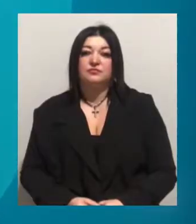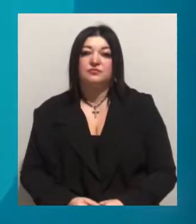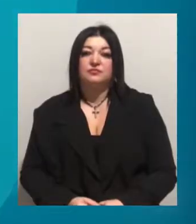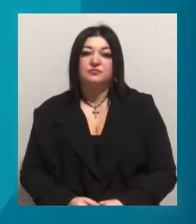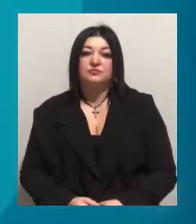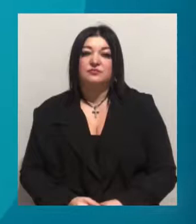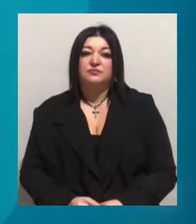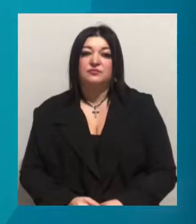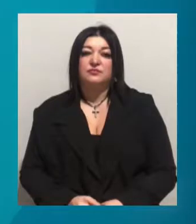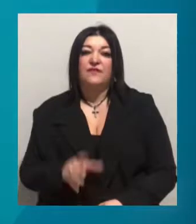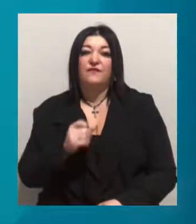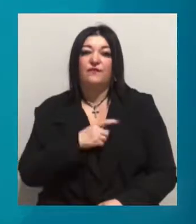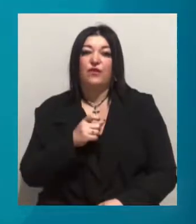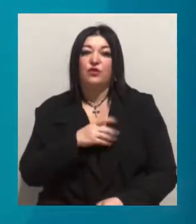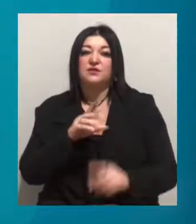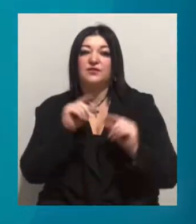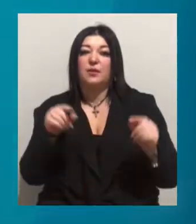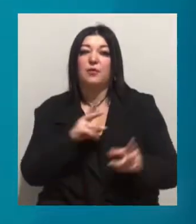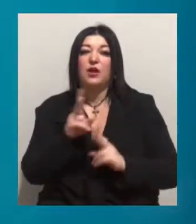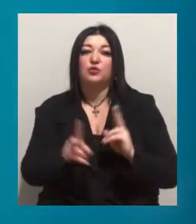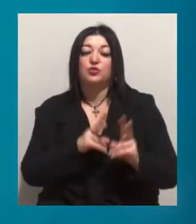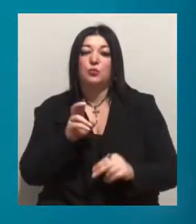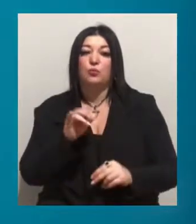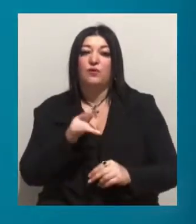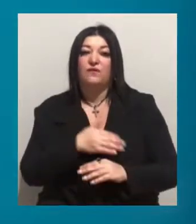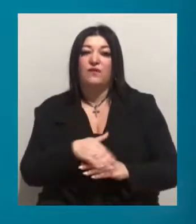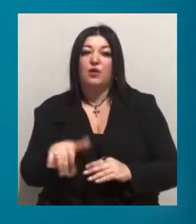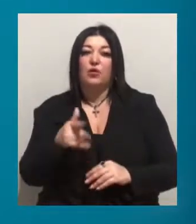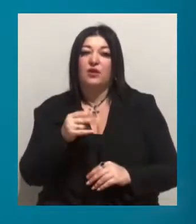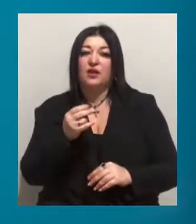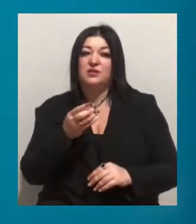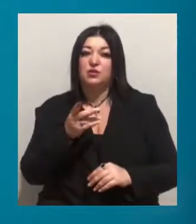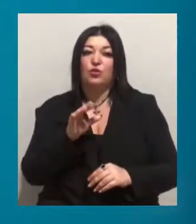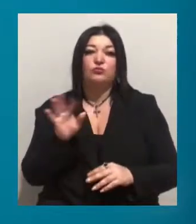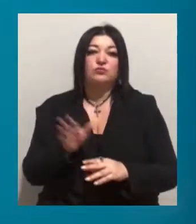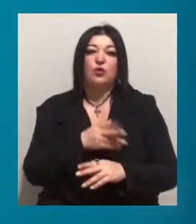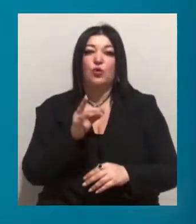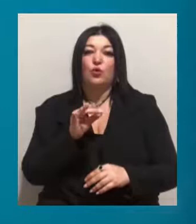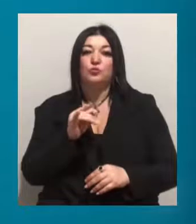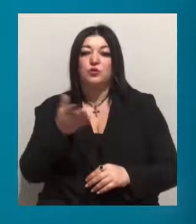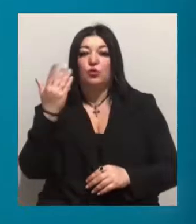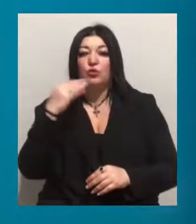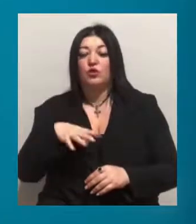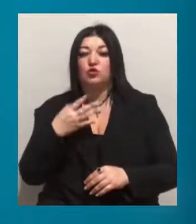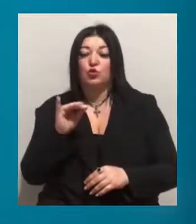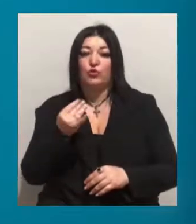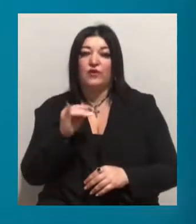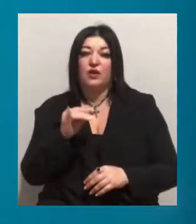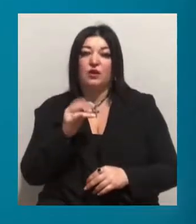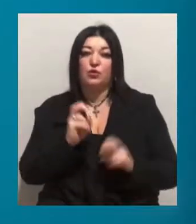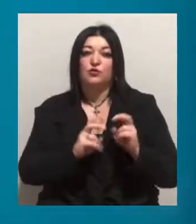В Одесі в рамках реконструкції бульвару Жванецького зносять корпуси колишнього ювелірного заводу. Про це